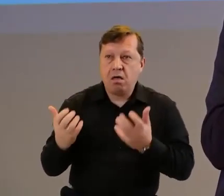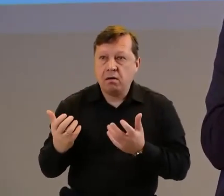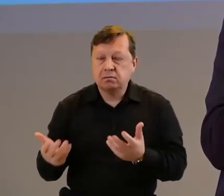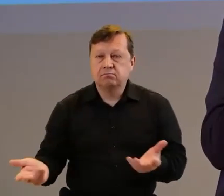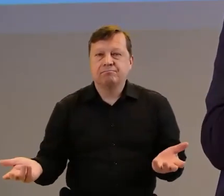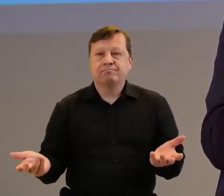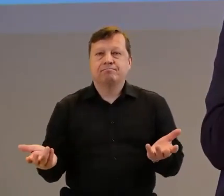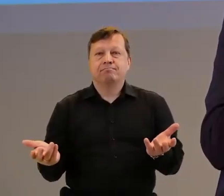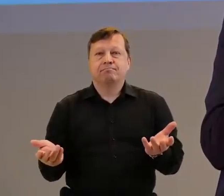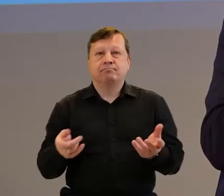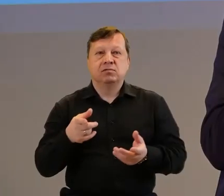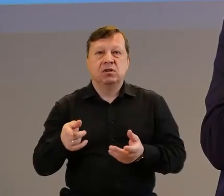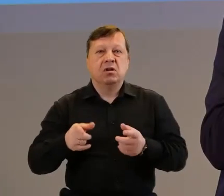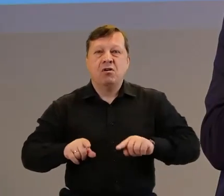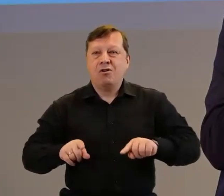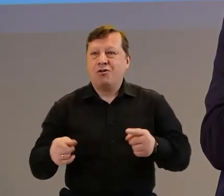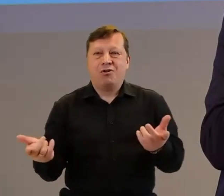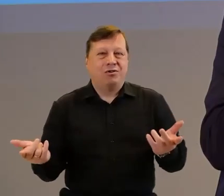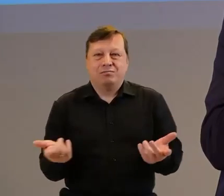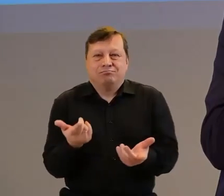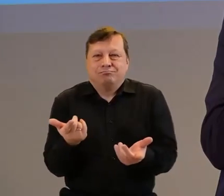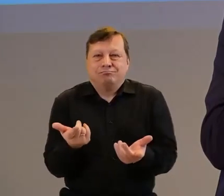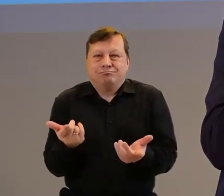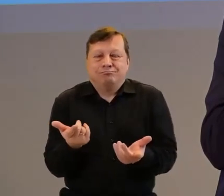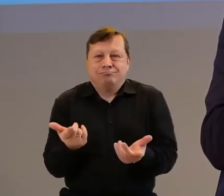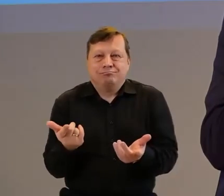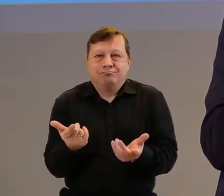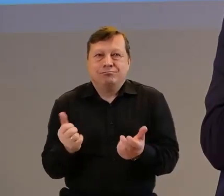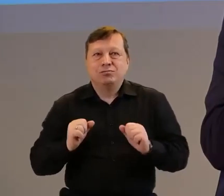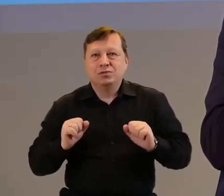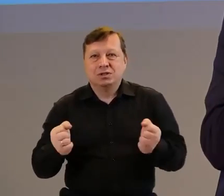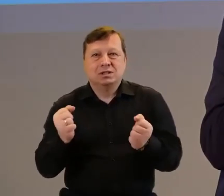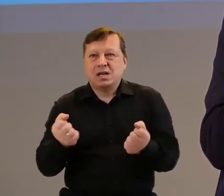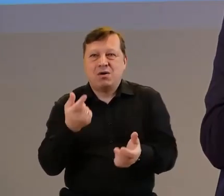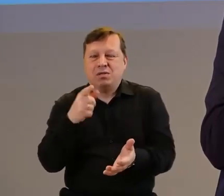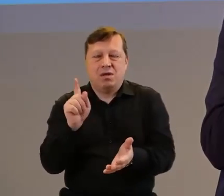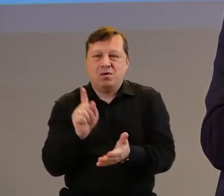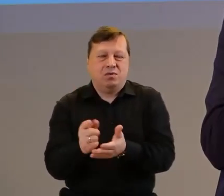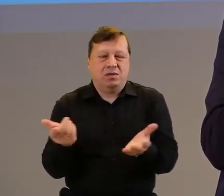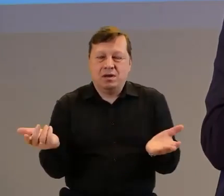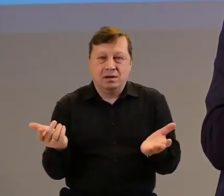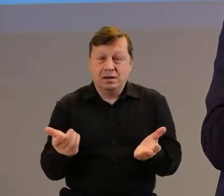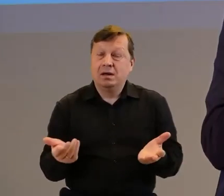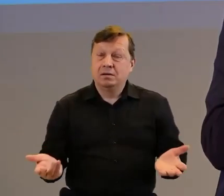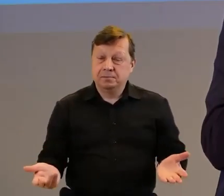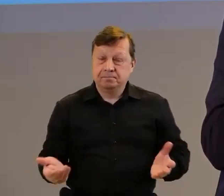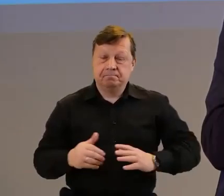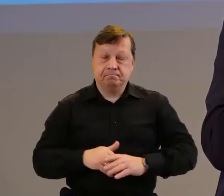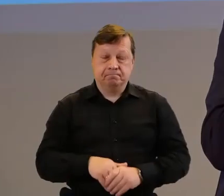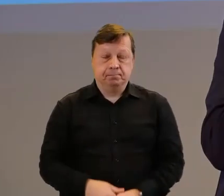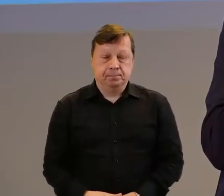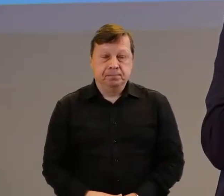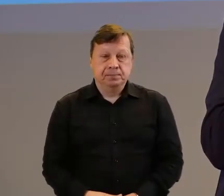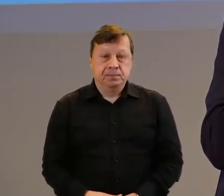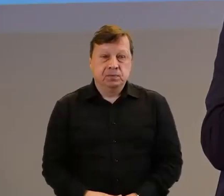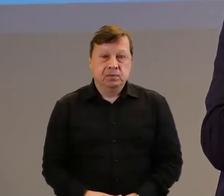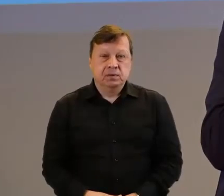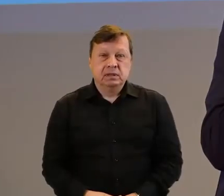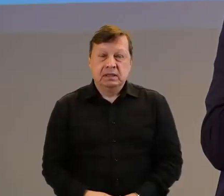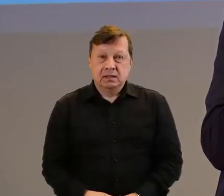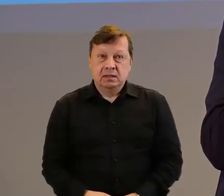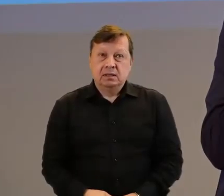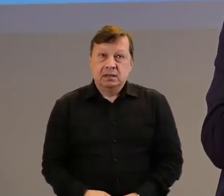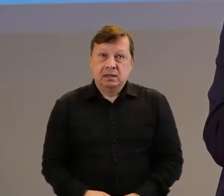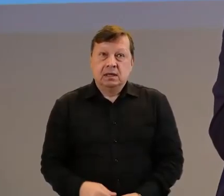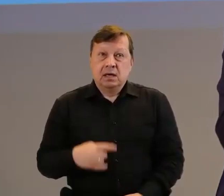no to ta organizacja właściwie nie zaistnieje, żadne działanie się nie pojawi. I to, no z punktu